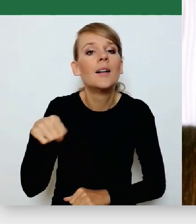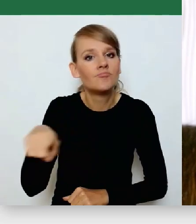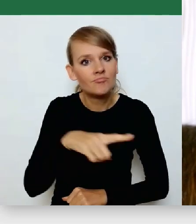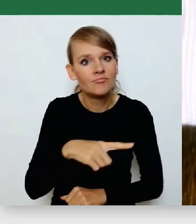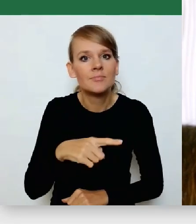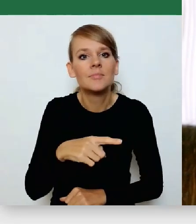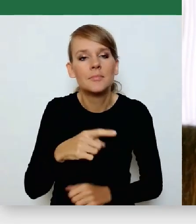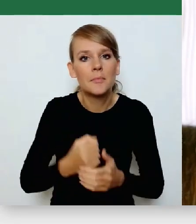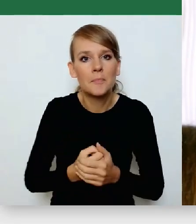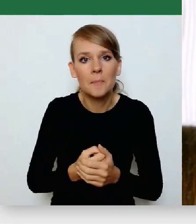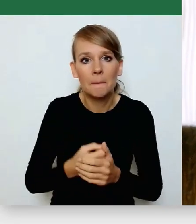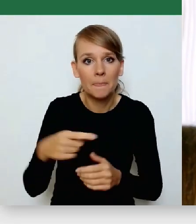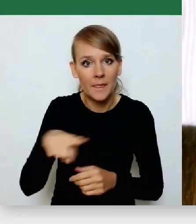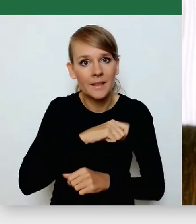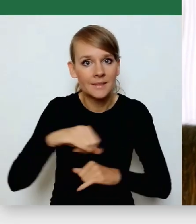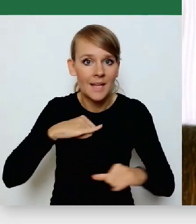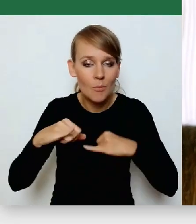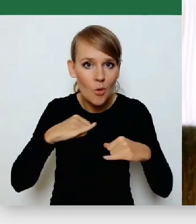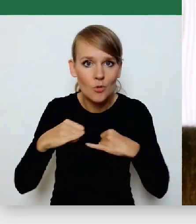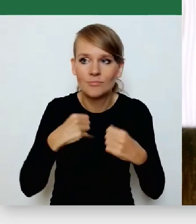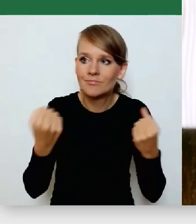samorządy, to, że się sieciują,